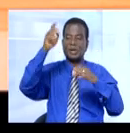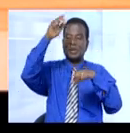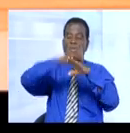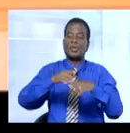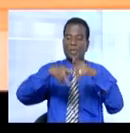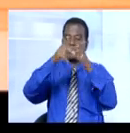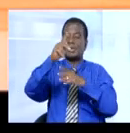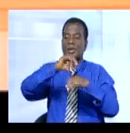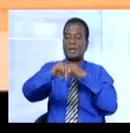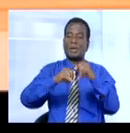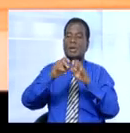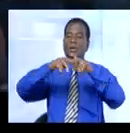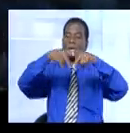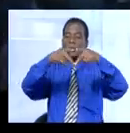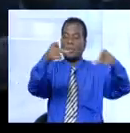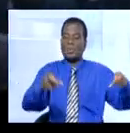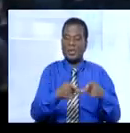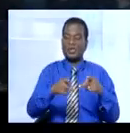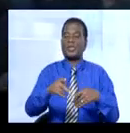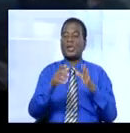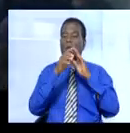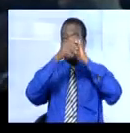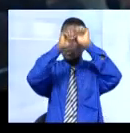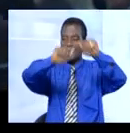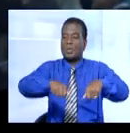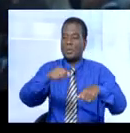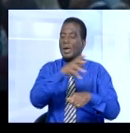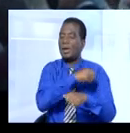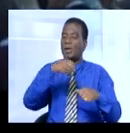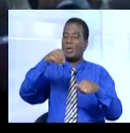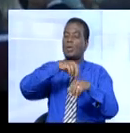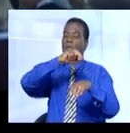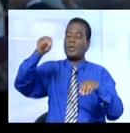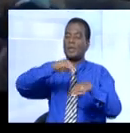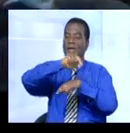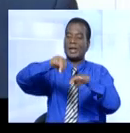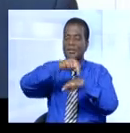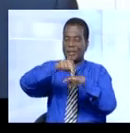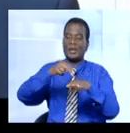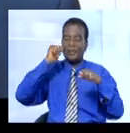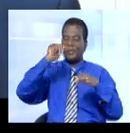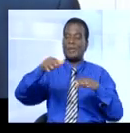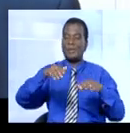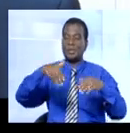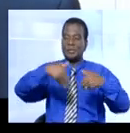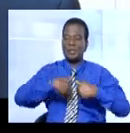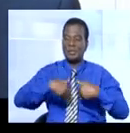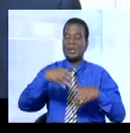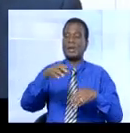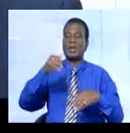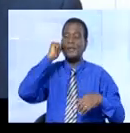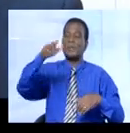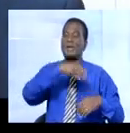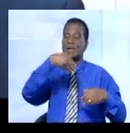est Place au talent et au niveau national la femme, jeunesse et développement durable. Les femmes et les jeunes